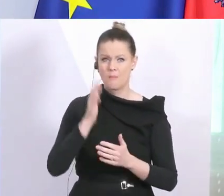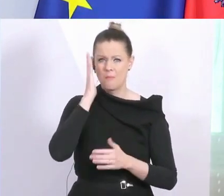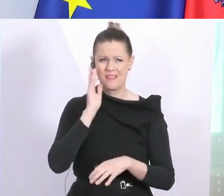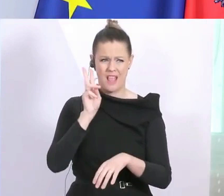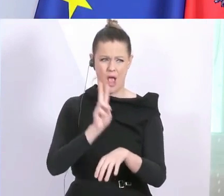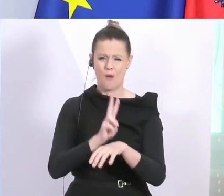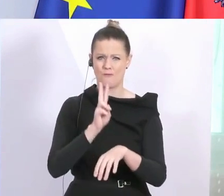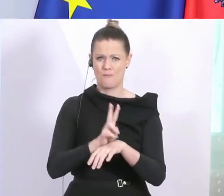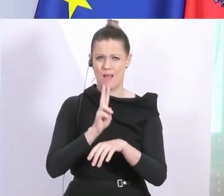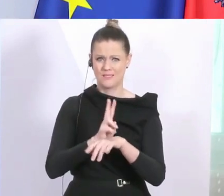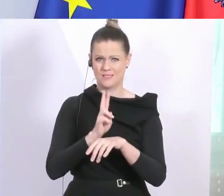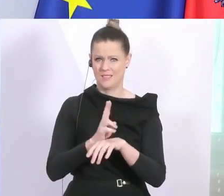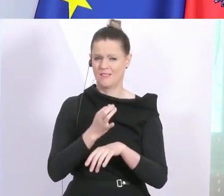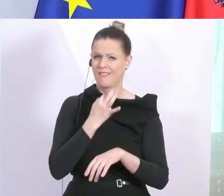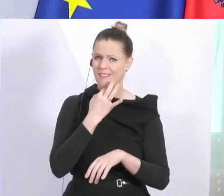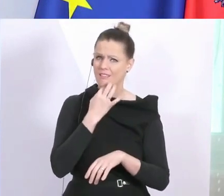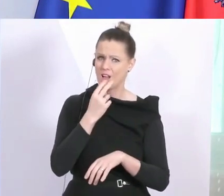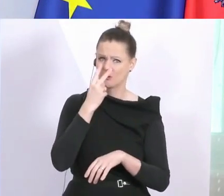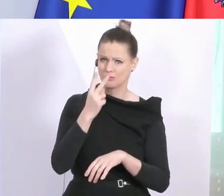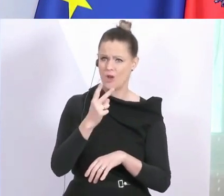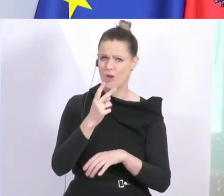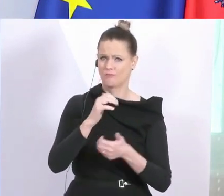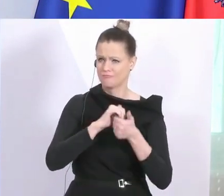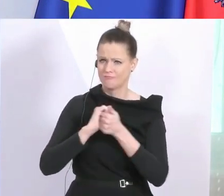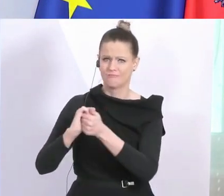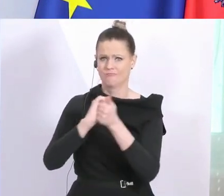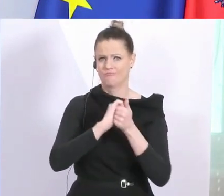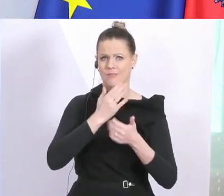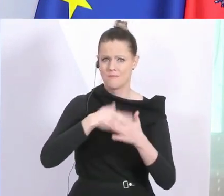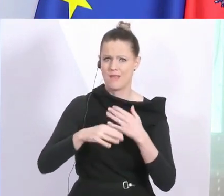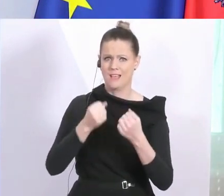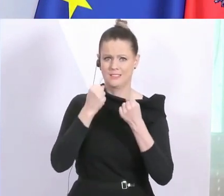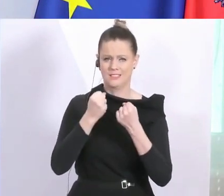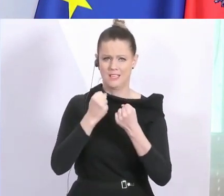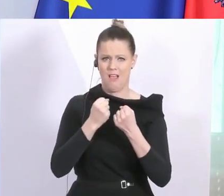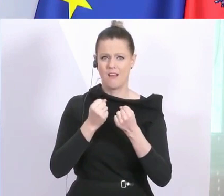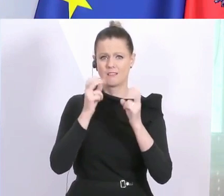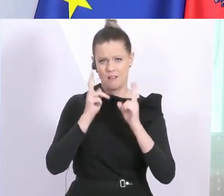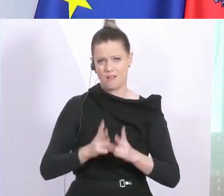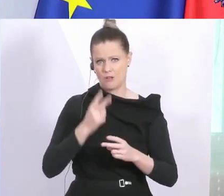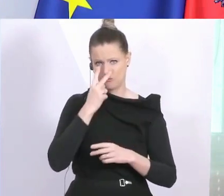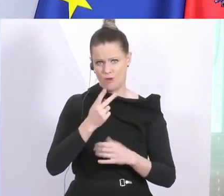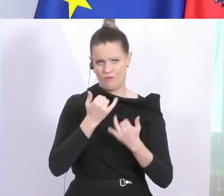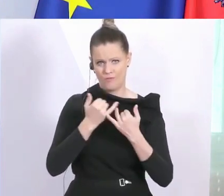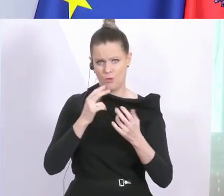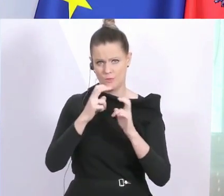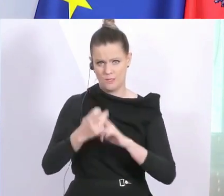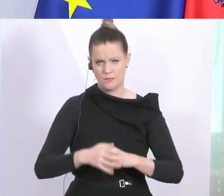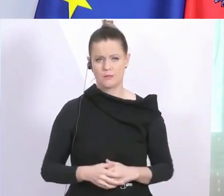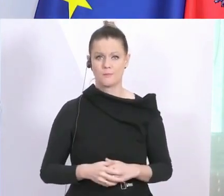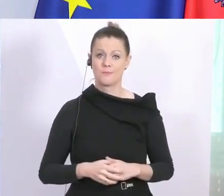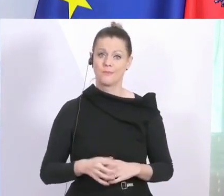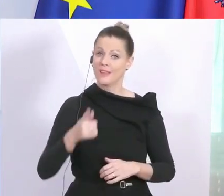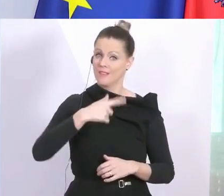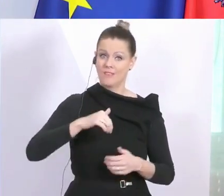hier auch gemeinsam für mehr Sicherheit zu sorgen. Meine sehr geehrten Damen und Herren, wir haben es gemeinsam in der